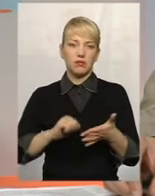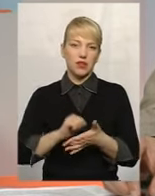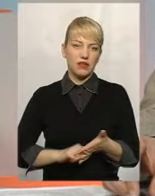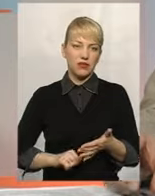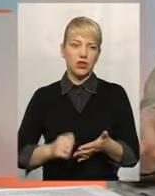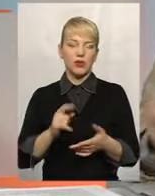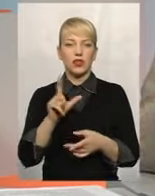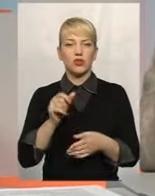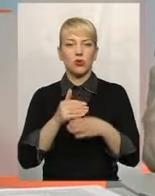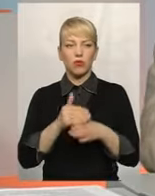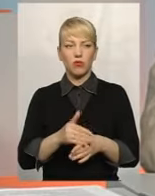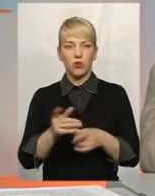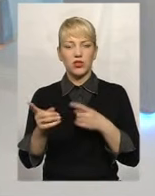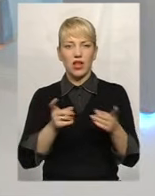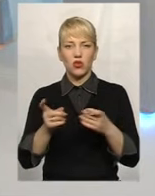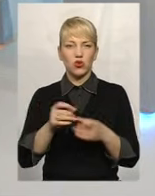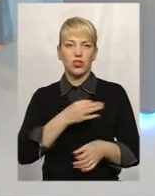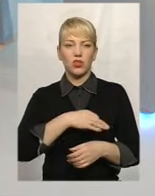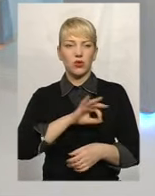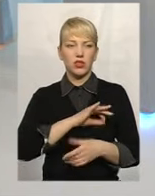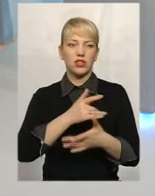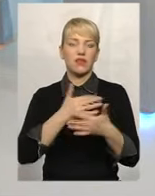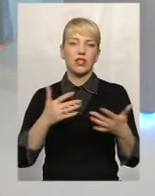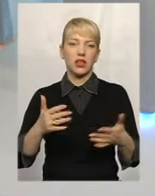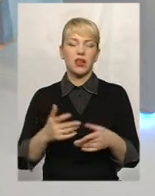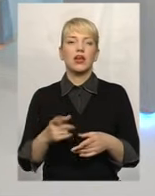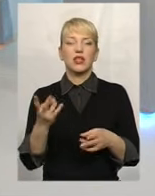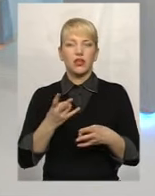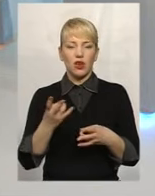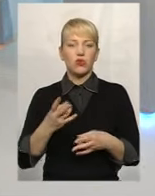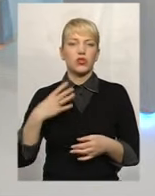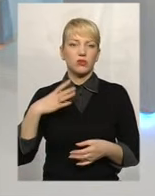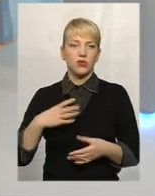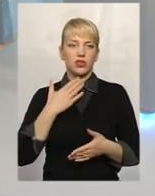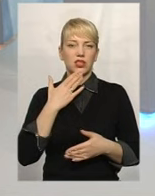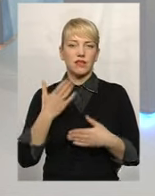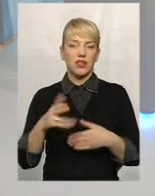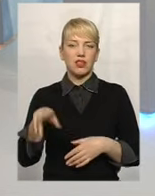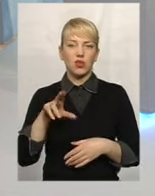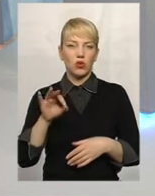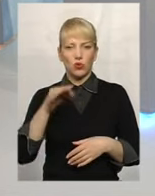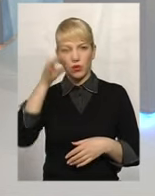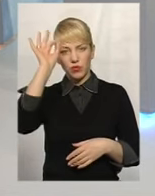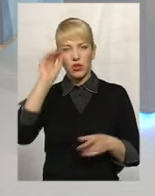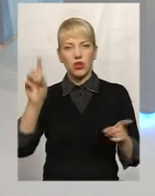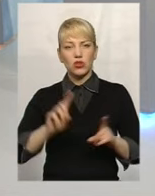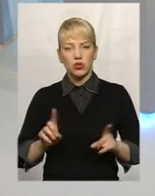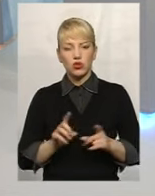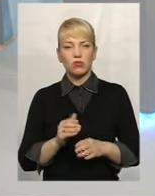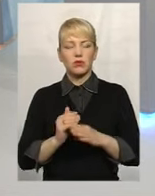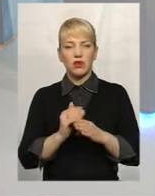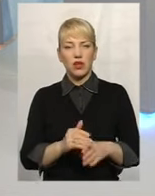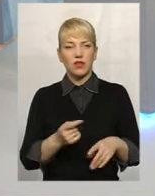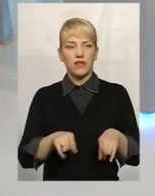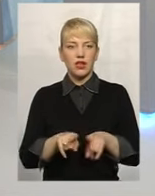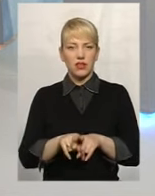і за допомогою залучення юристів, і так далі. Також змушені ви звертатися до правоохорони органів, щоб сприяли в таких